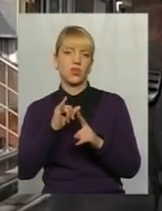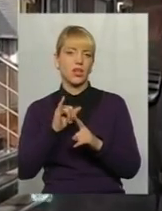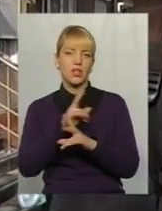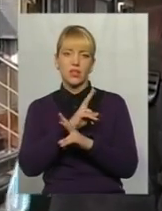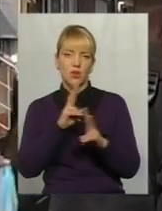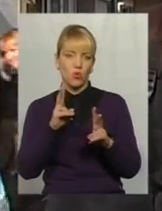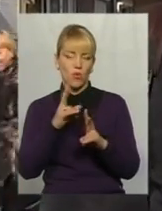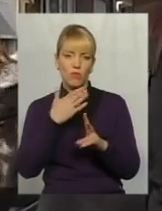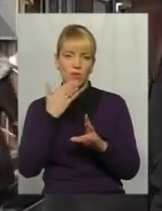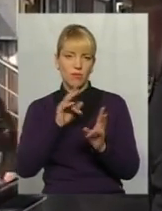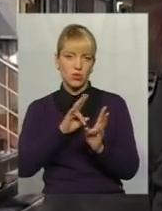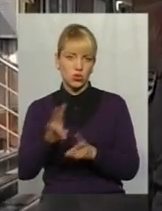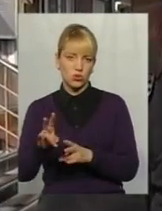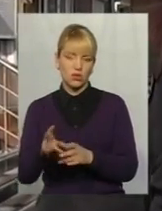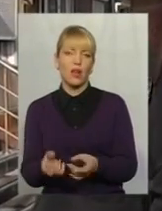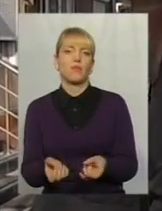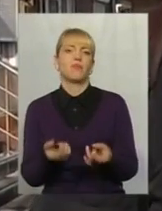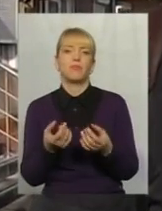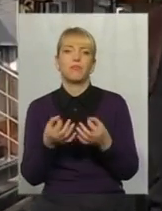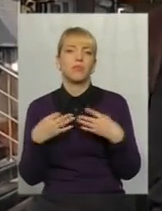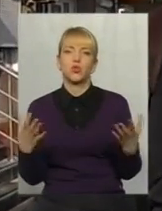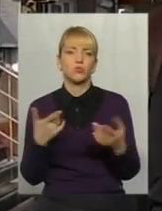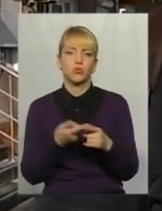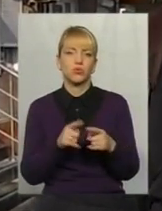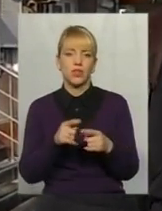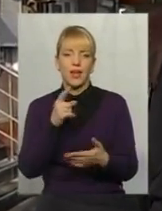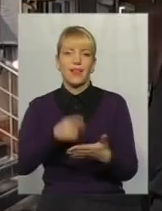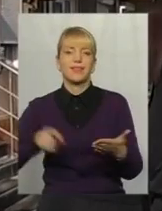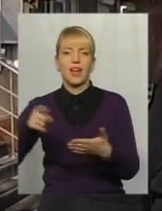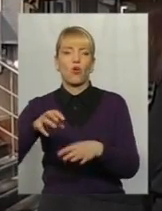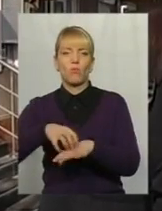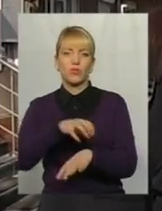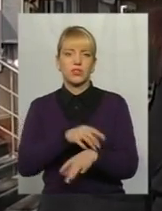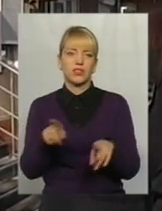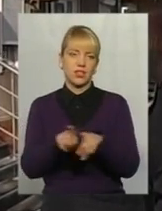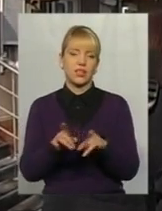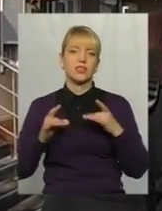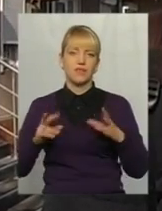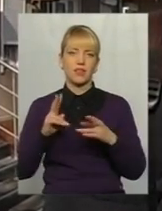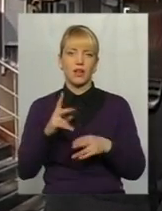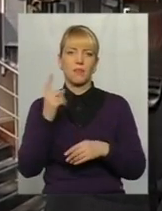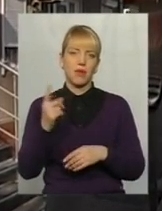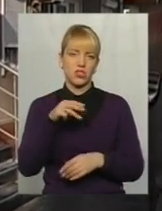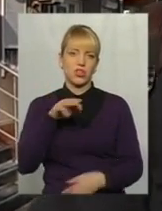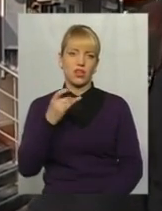не шкодить. при чому тут декомунізація до таких свят, як 1 травня і так далі.